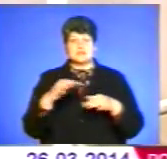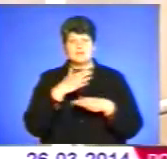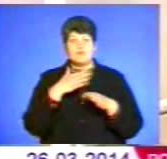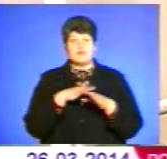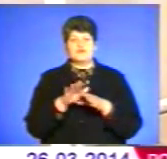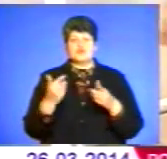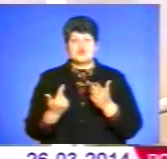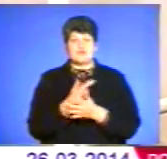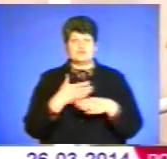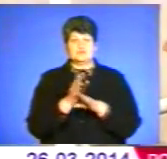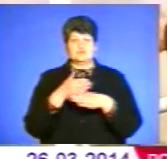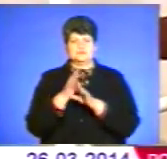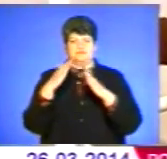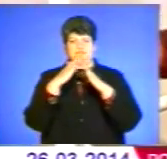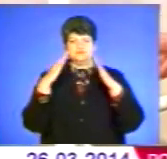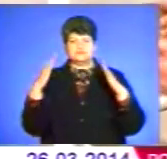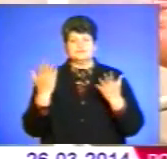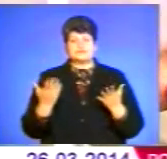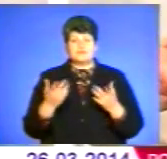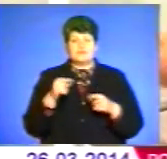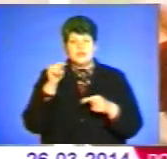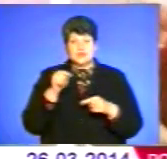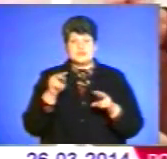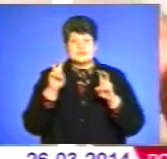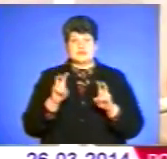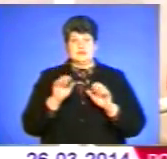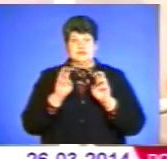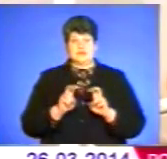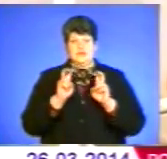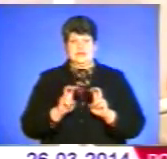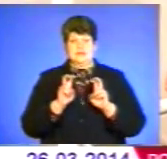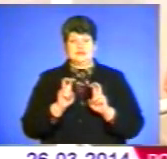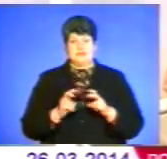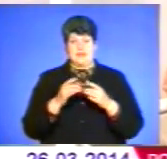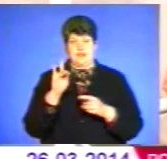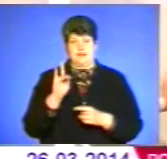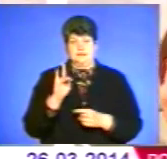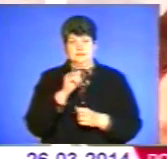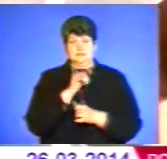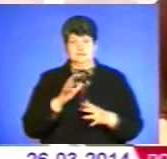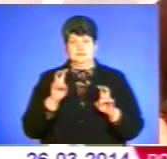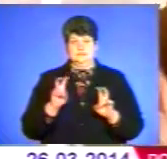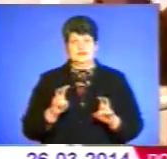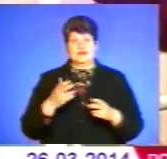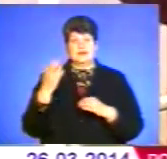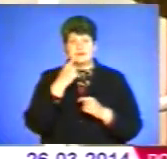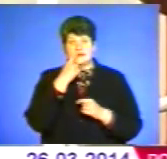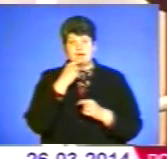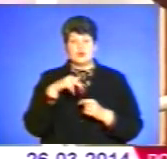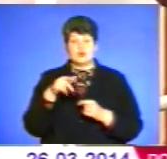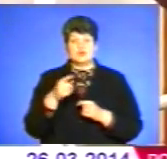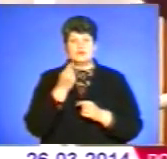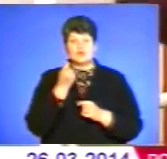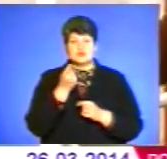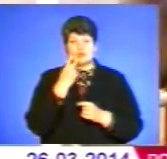потріскало. Що далі потріскало, бо тут аж сидиш на кріслі, то так от обом трясе. Люди добрі. Я недавно ходила, то ви виділи, що вон